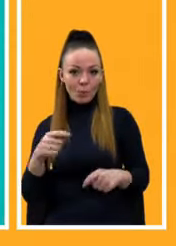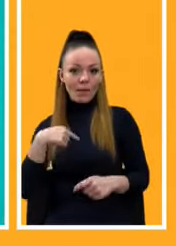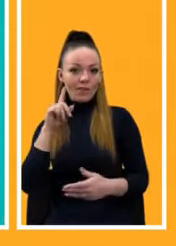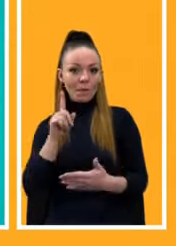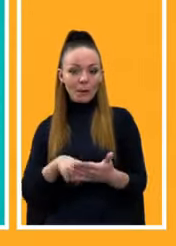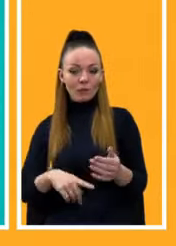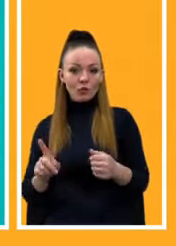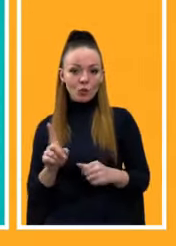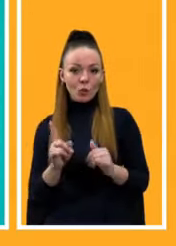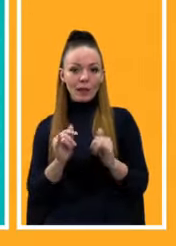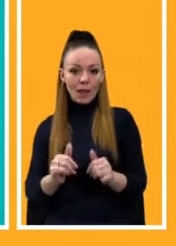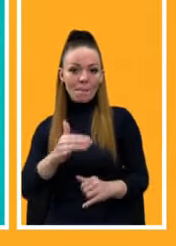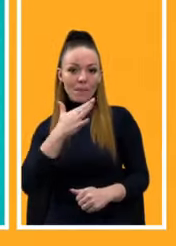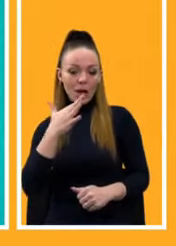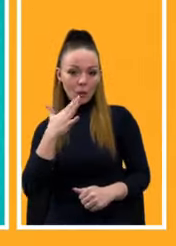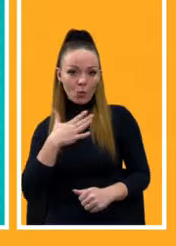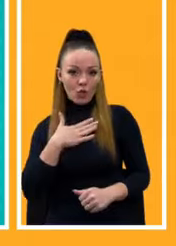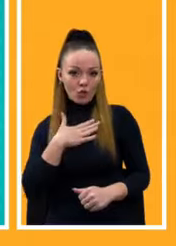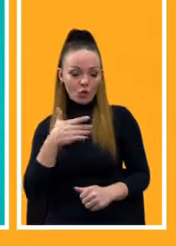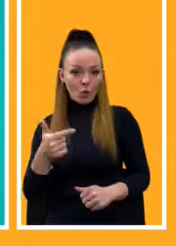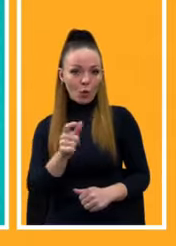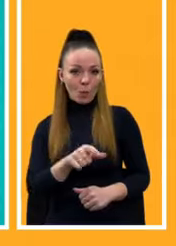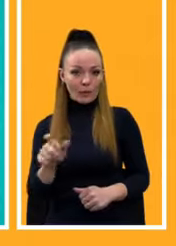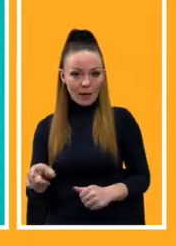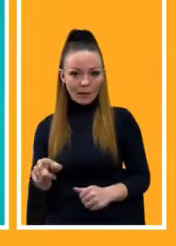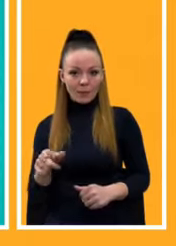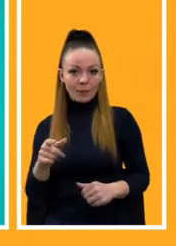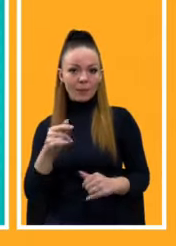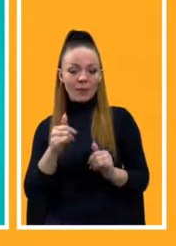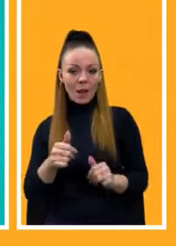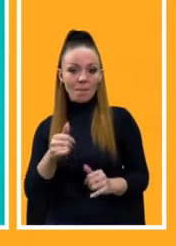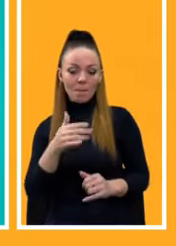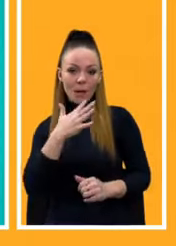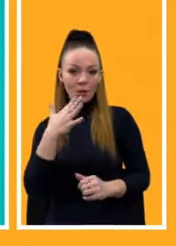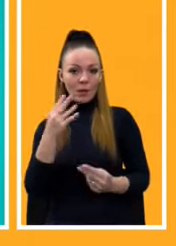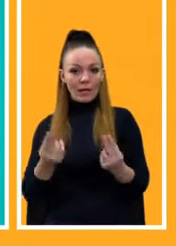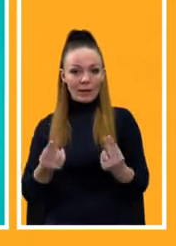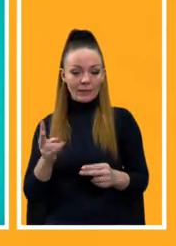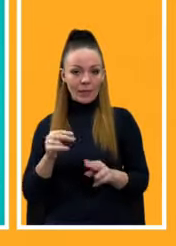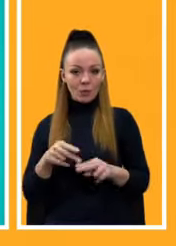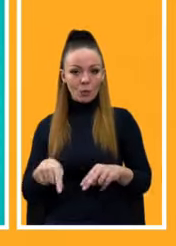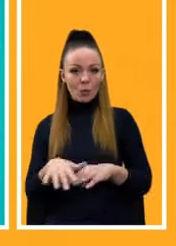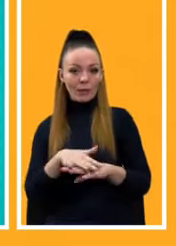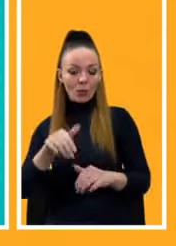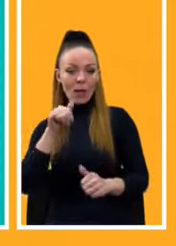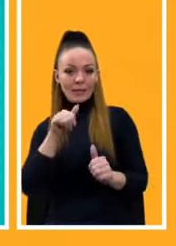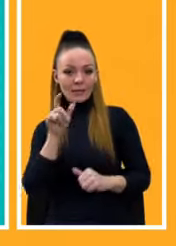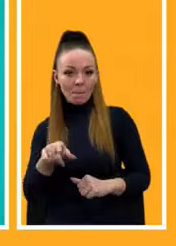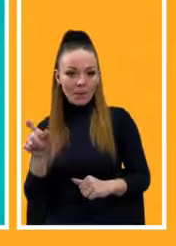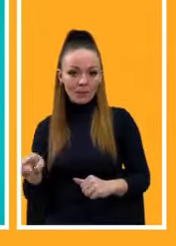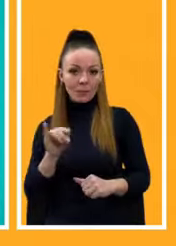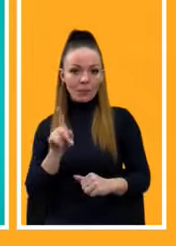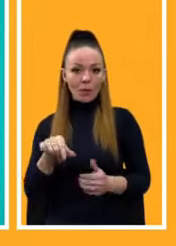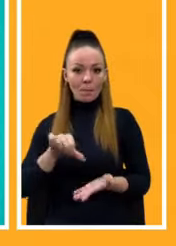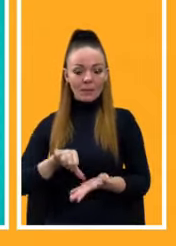багатьох наших громадян, для багатьох гравців на цьому ринку, експертів і, тим паче, представників